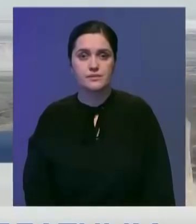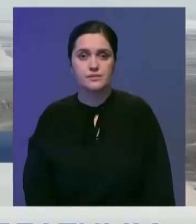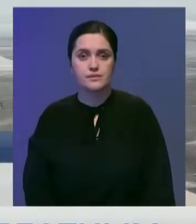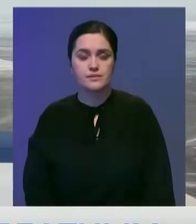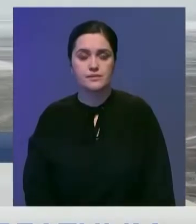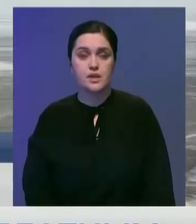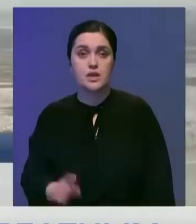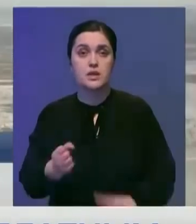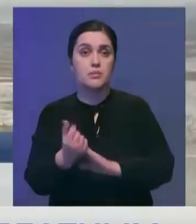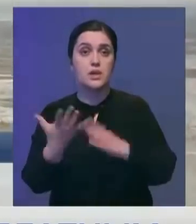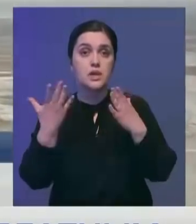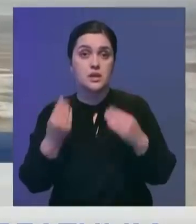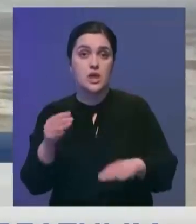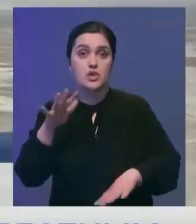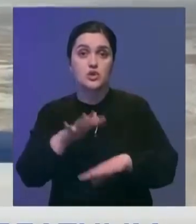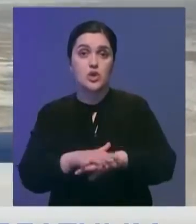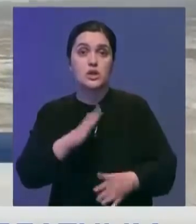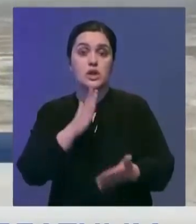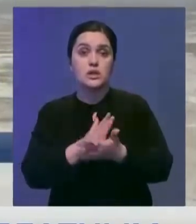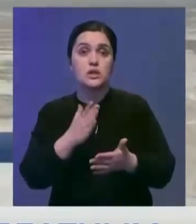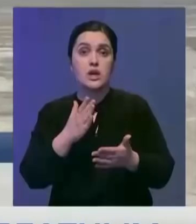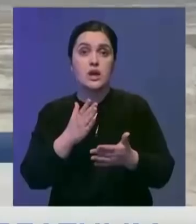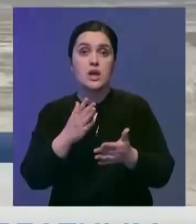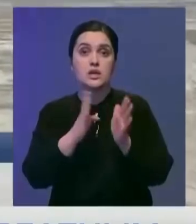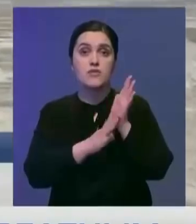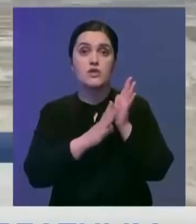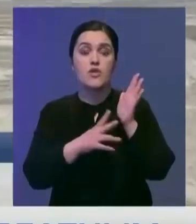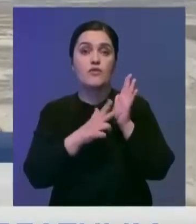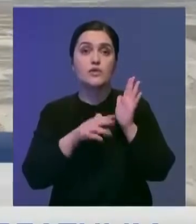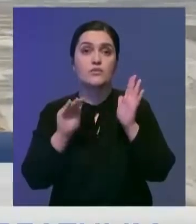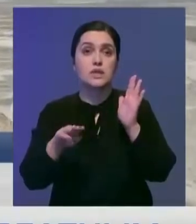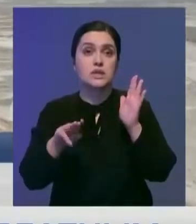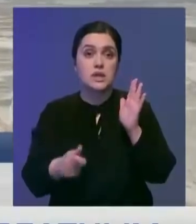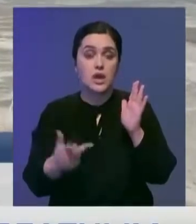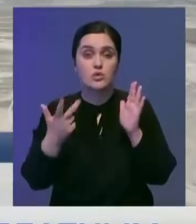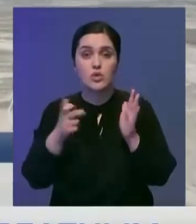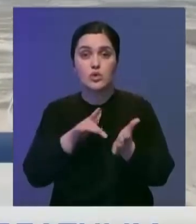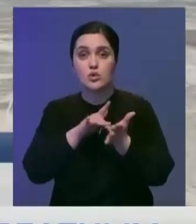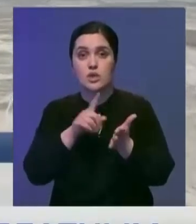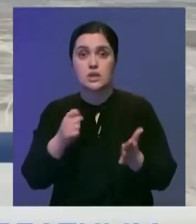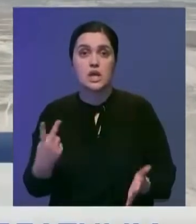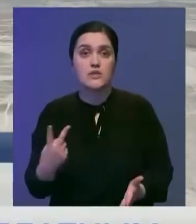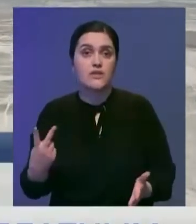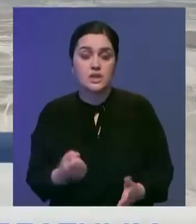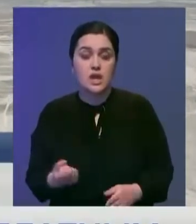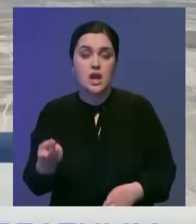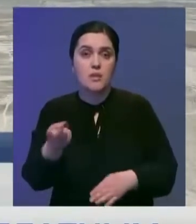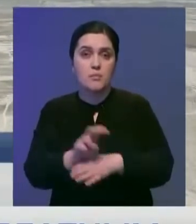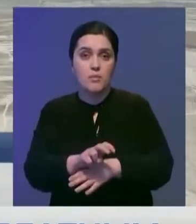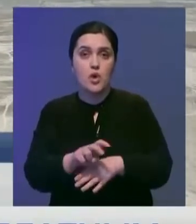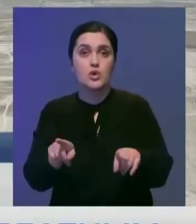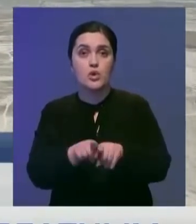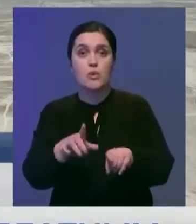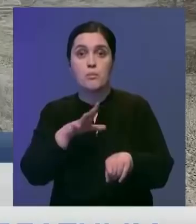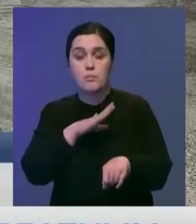За 15 дней на счет поступило 98 тысяч тенге. Более 300 туристов за две недели посетили урочище. Был